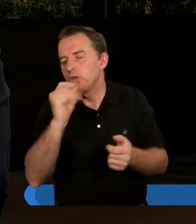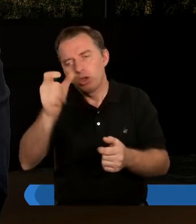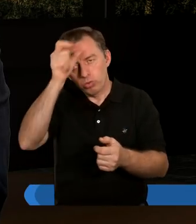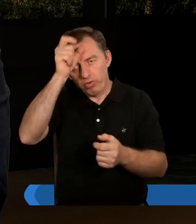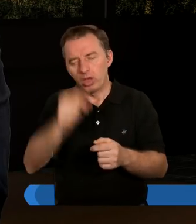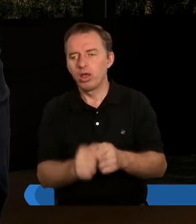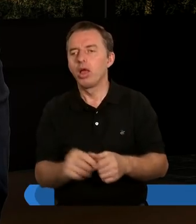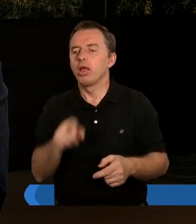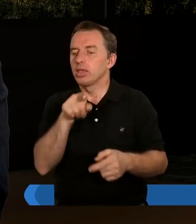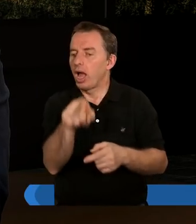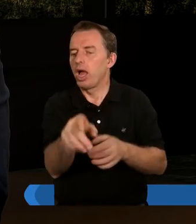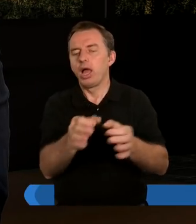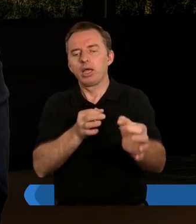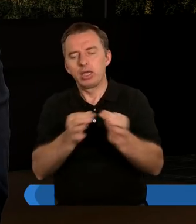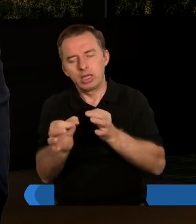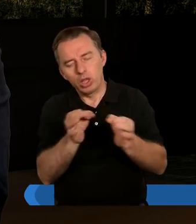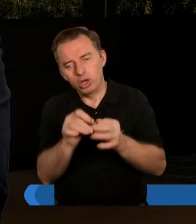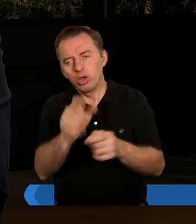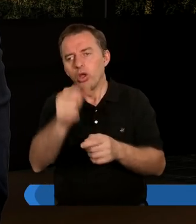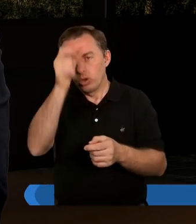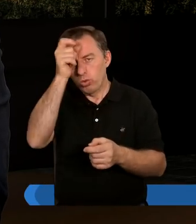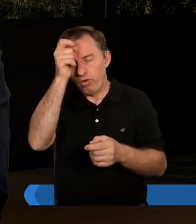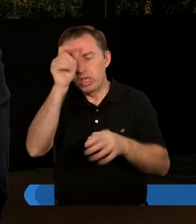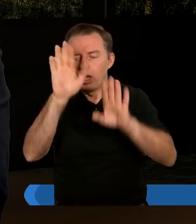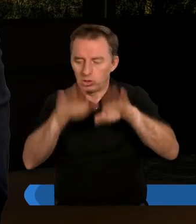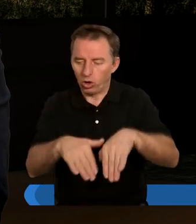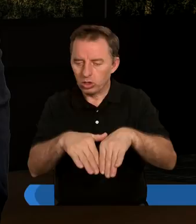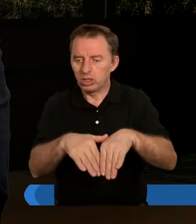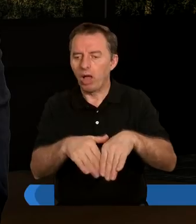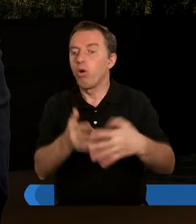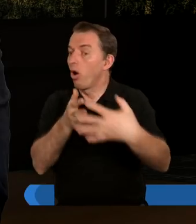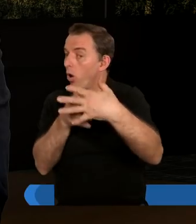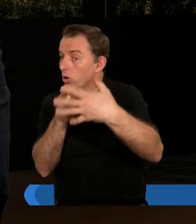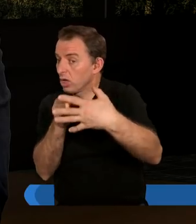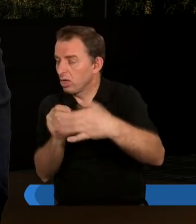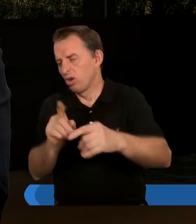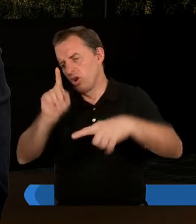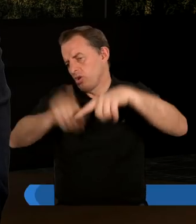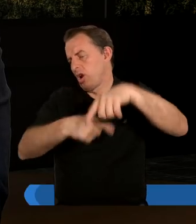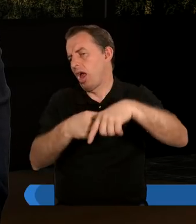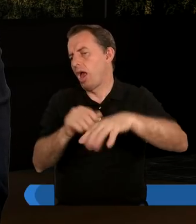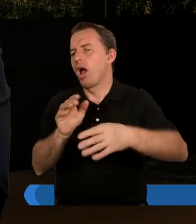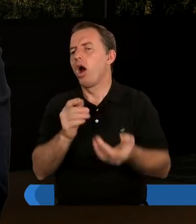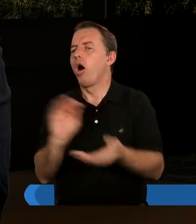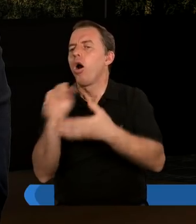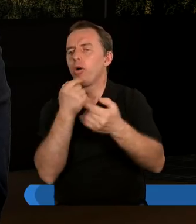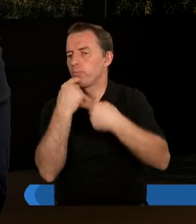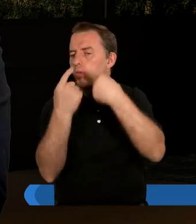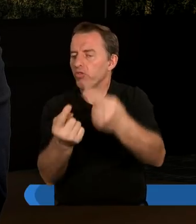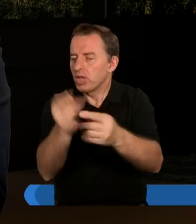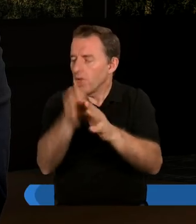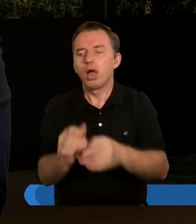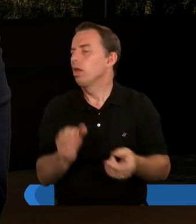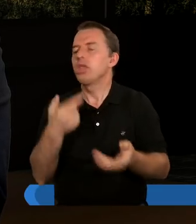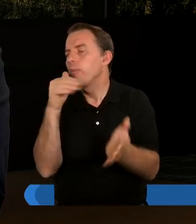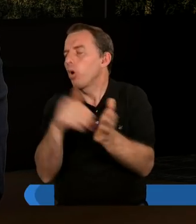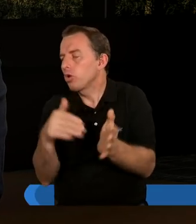moim odczuciu tutaj w tej historii troszkę widać, że człowiek został oceniony zupełnie niepotrzebnie, prawda? To nie znaczy, że Jan Marek